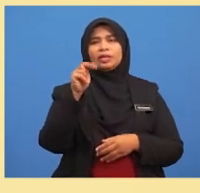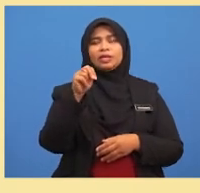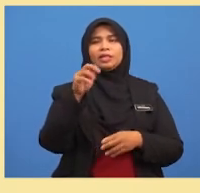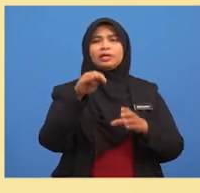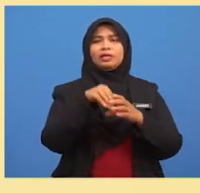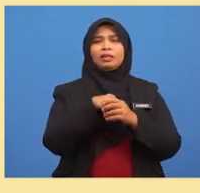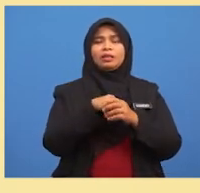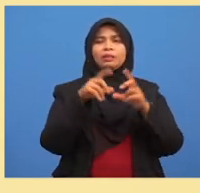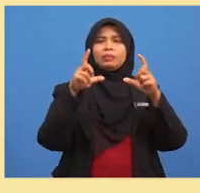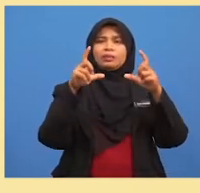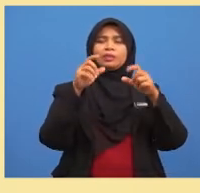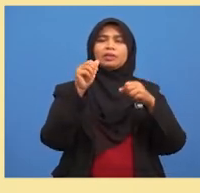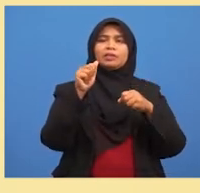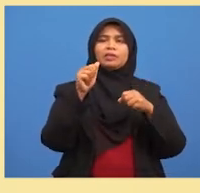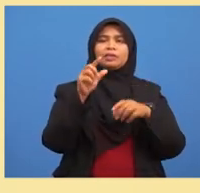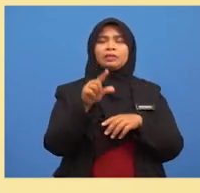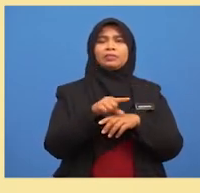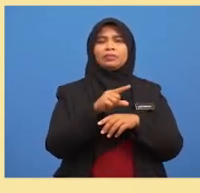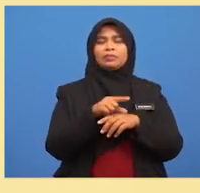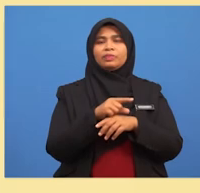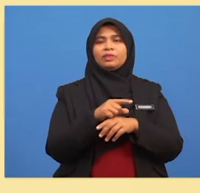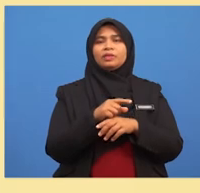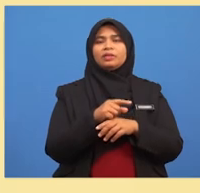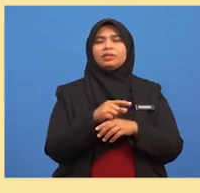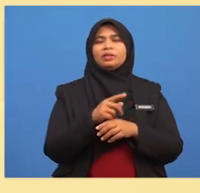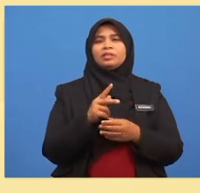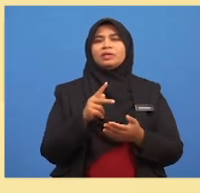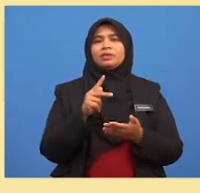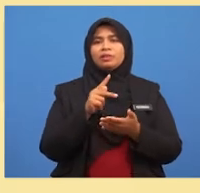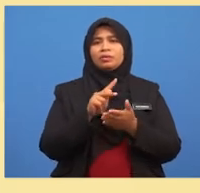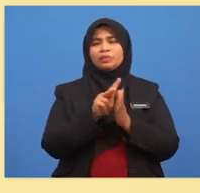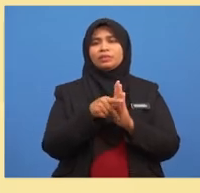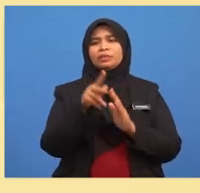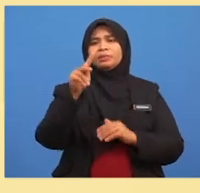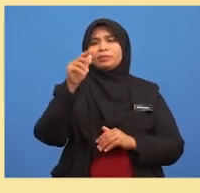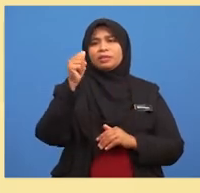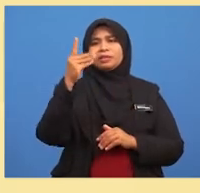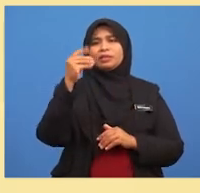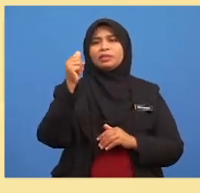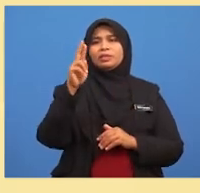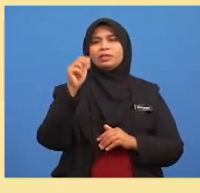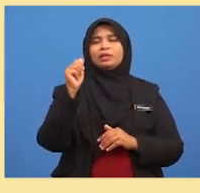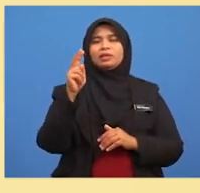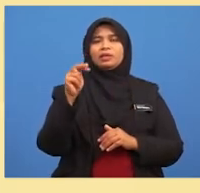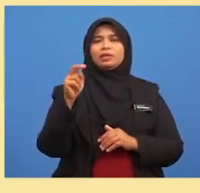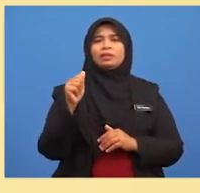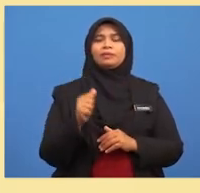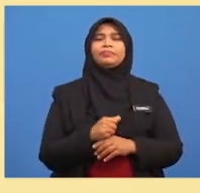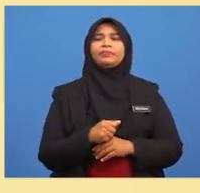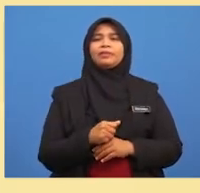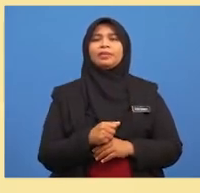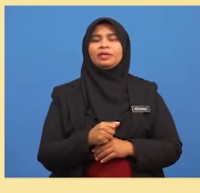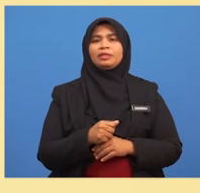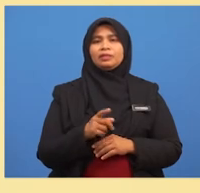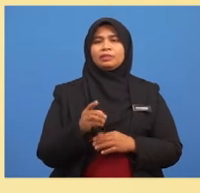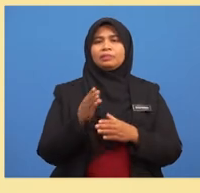kurungan A menggunakan konsep kadaran Penyebut 6 pada pecahan